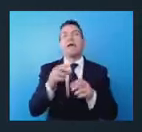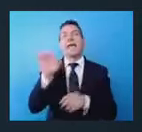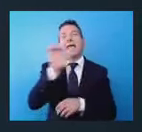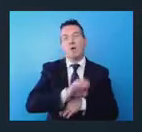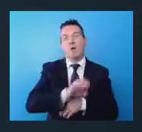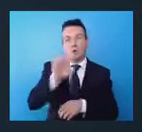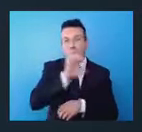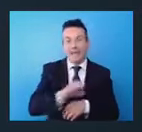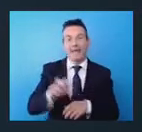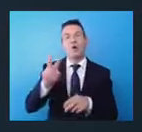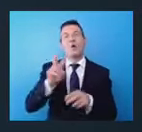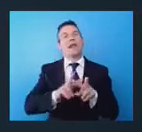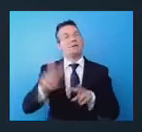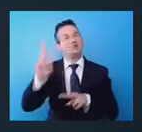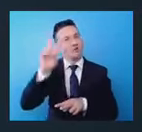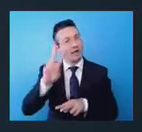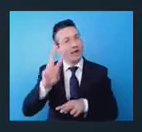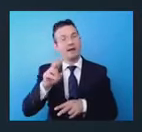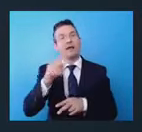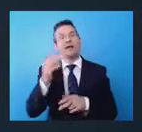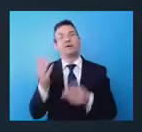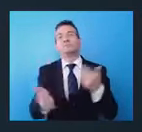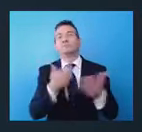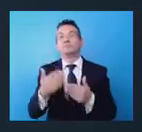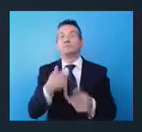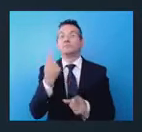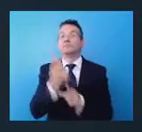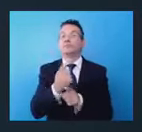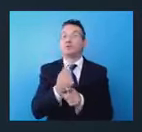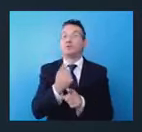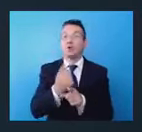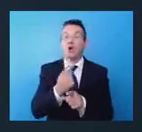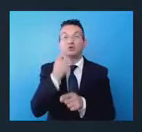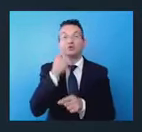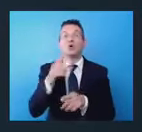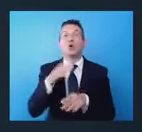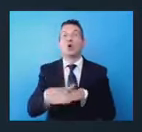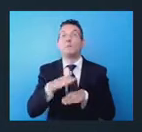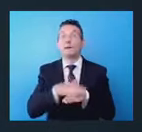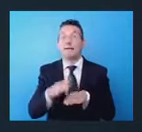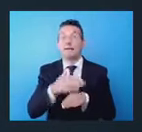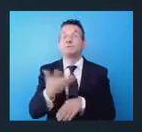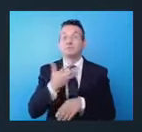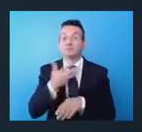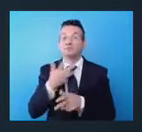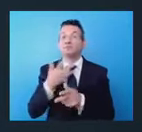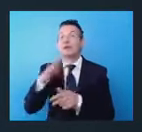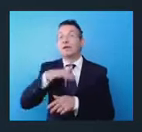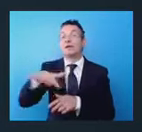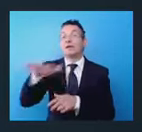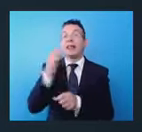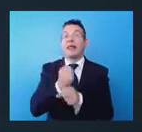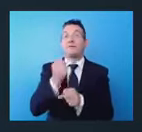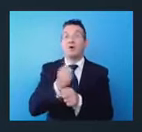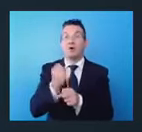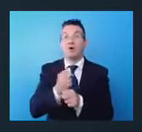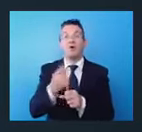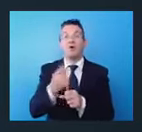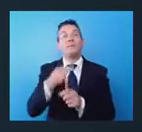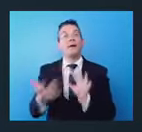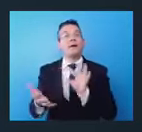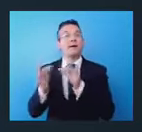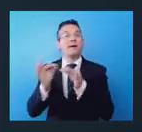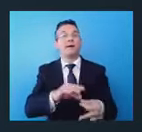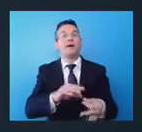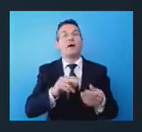fine di rispondere prontamente al fabbisogno di competenze che è avvertito sul mercato del lavoro, soprattutto in conseguenza del progresso tecnologico